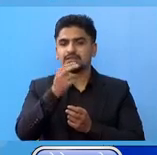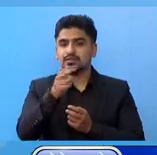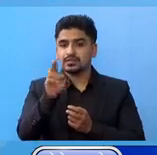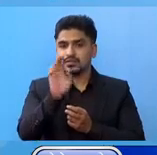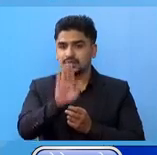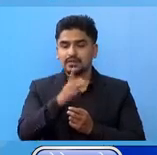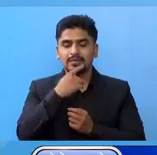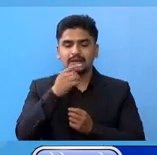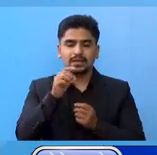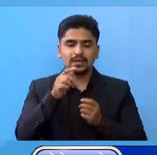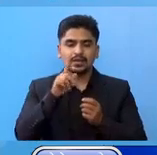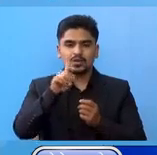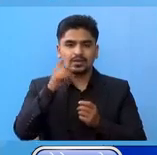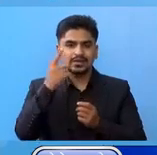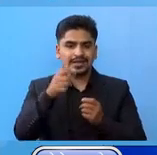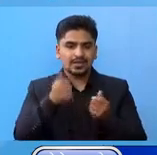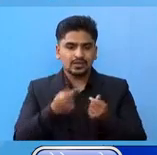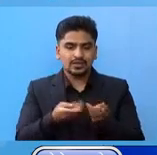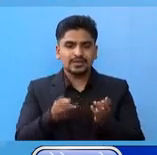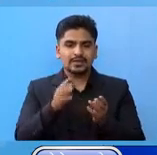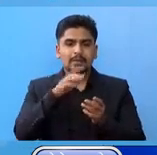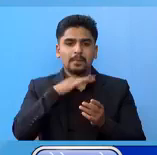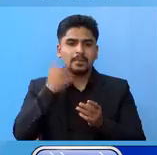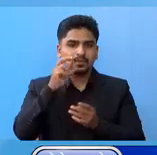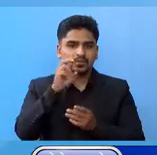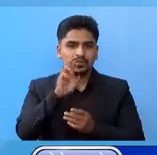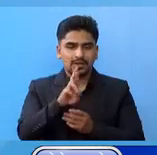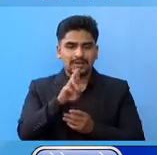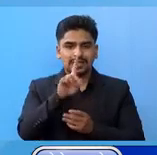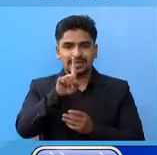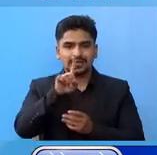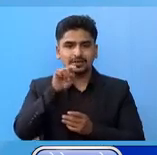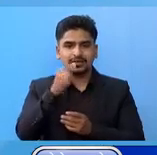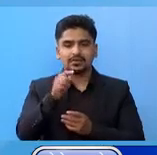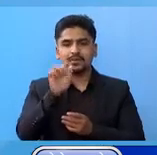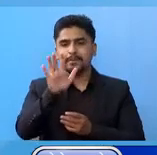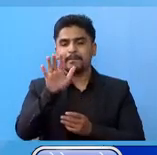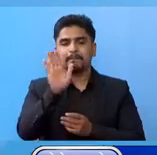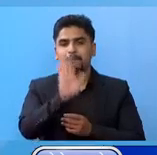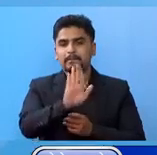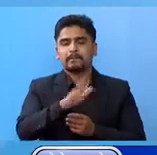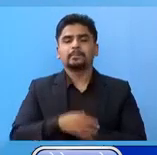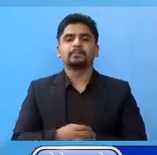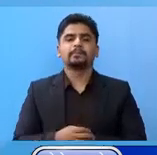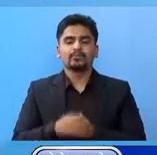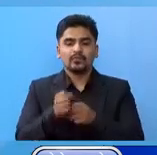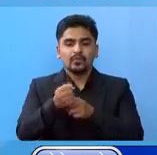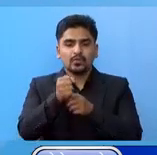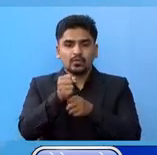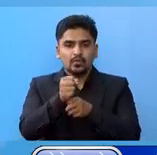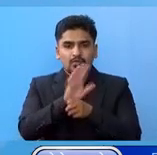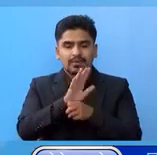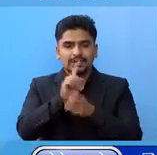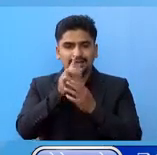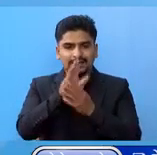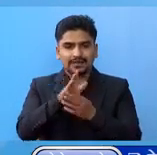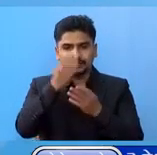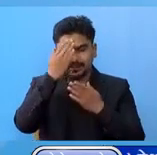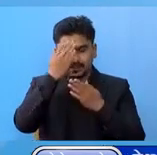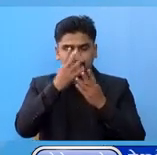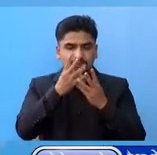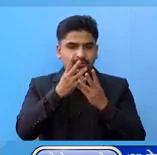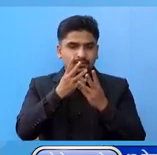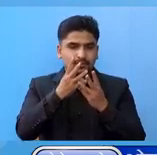प्रती 10 लाख जन संख्या मां मिर्तुको दर 1,05 चा COVID-19 संक्रमाण मुक्त भाई